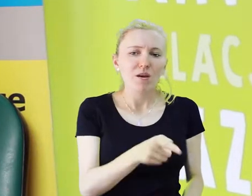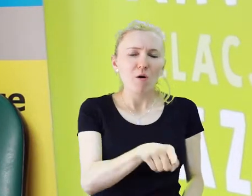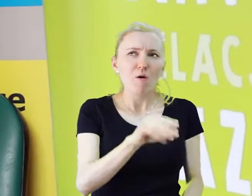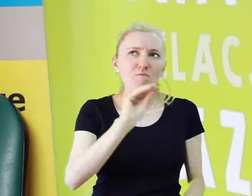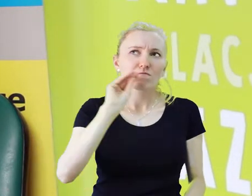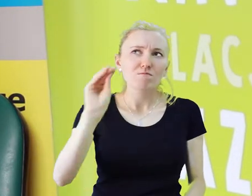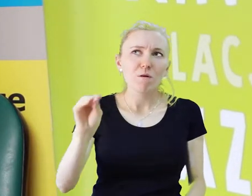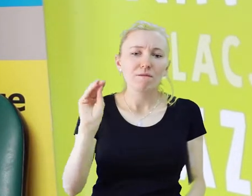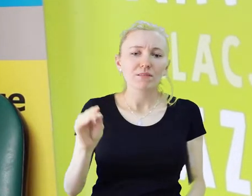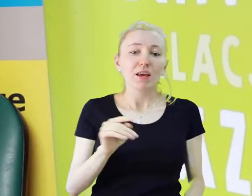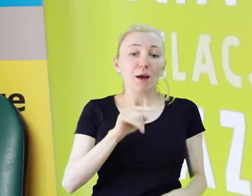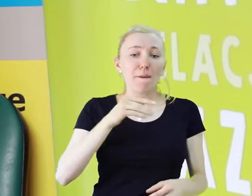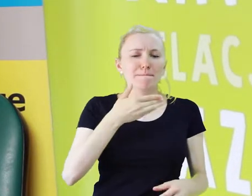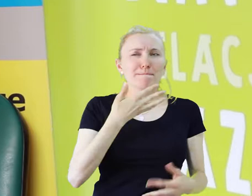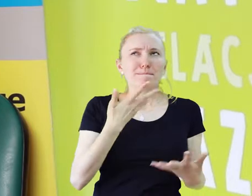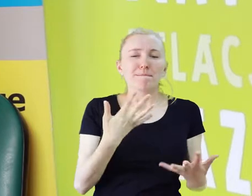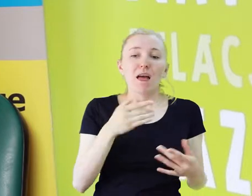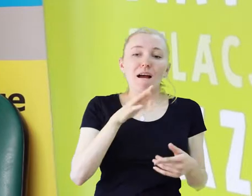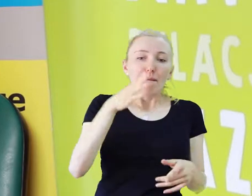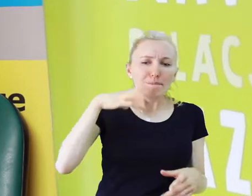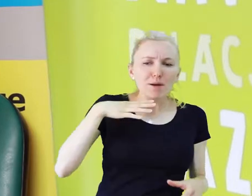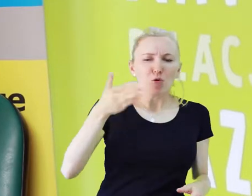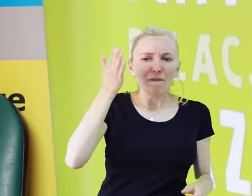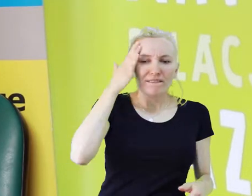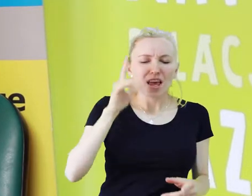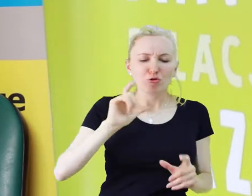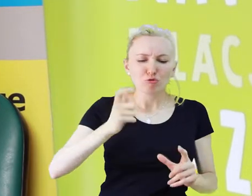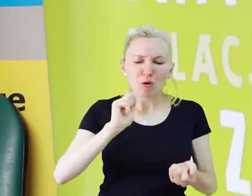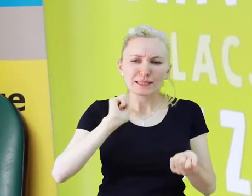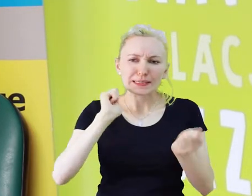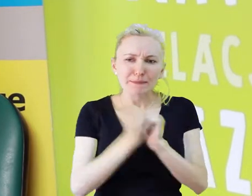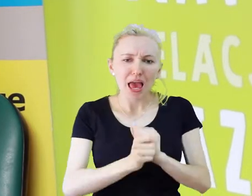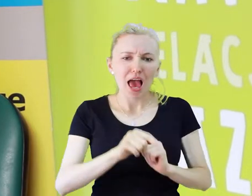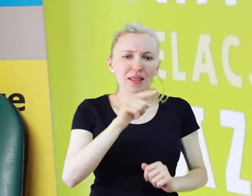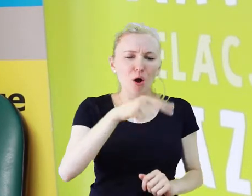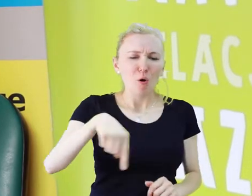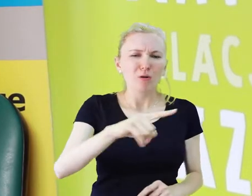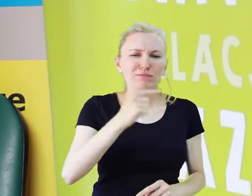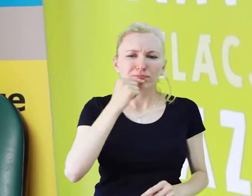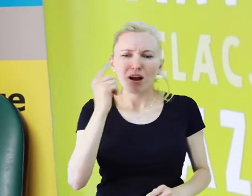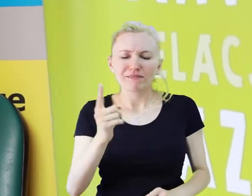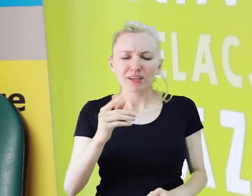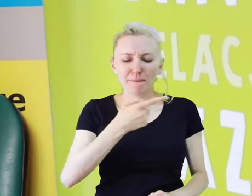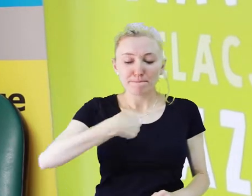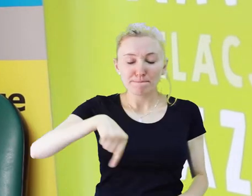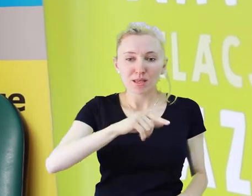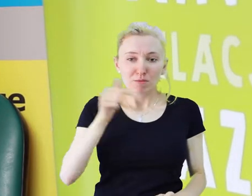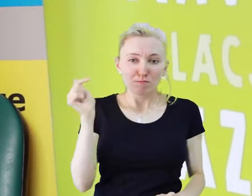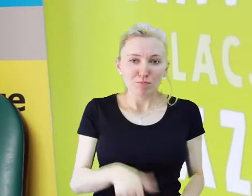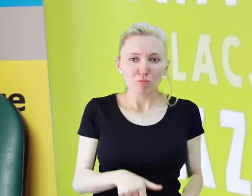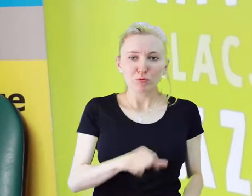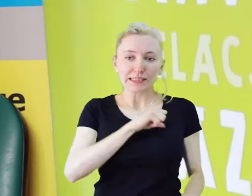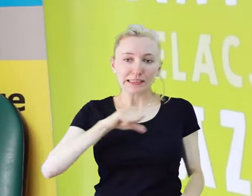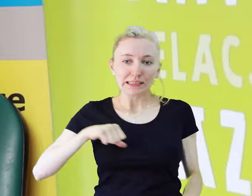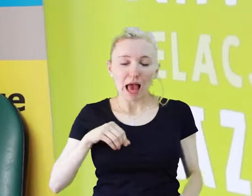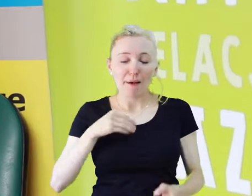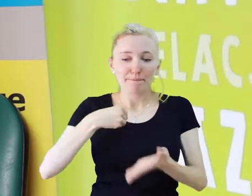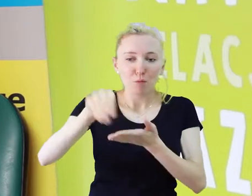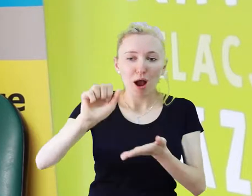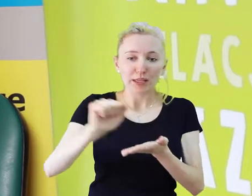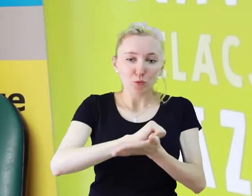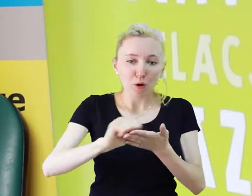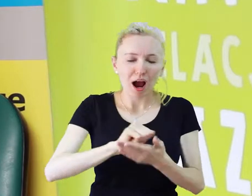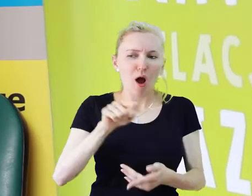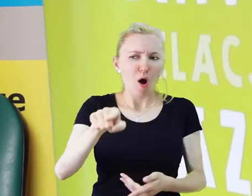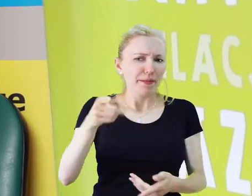wtedy, kiedy jakieś takie zmiany nastąpiły, wiesz,